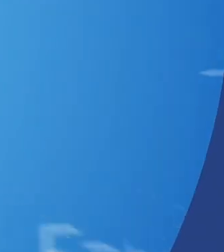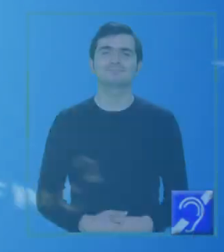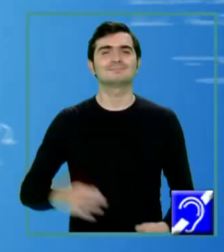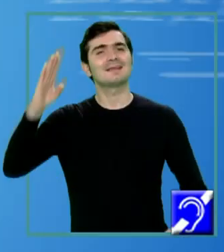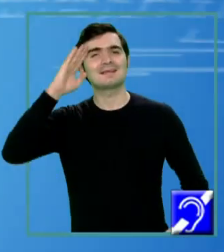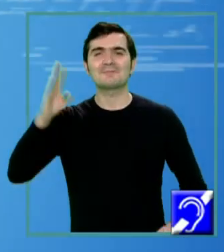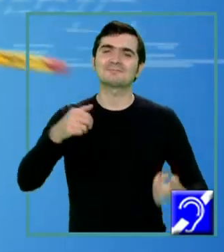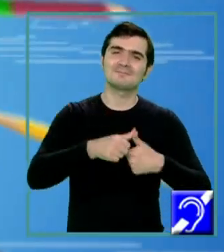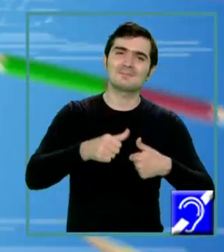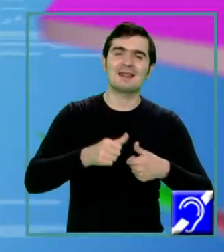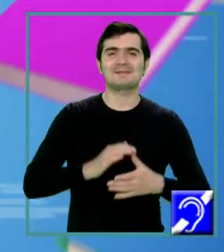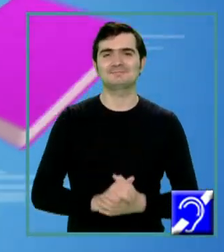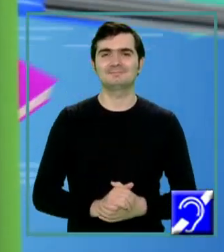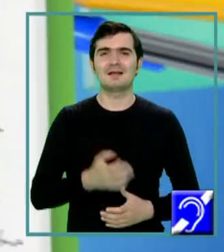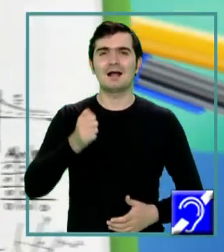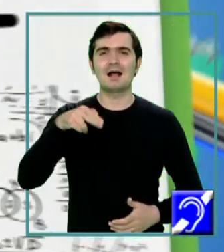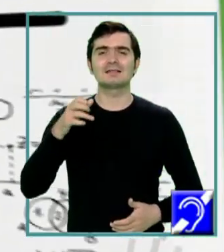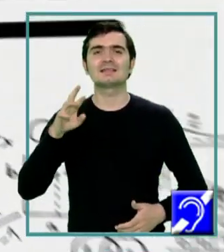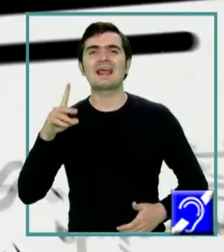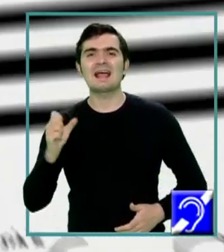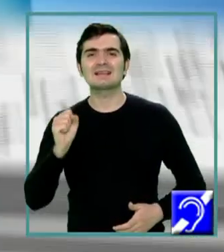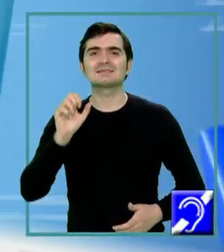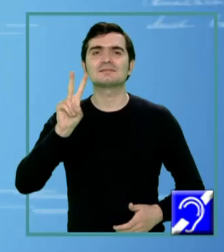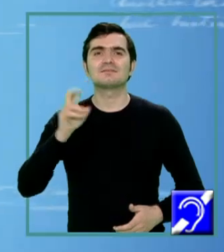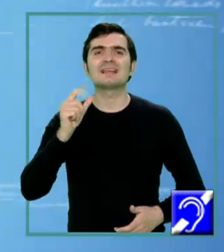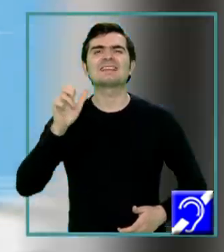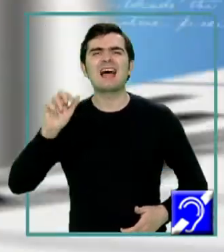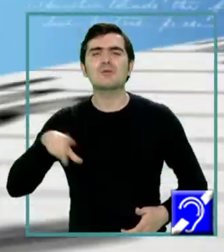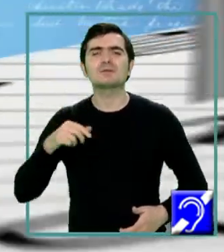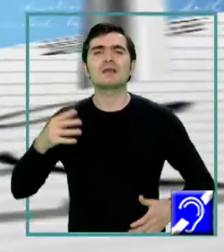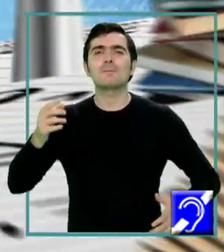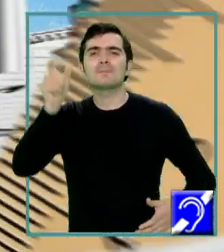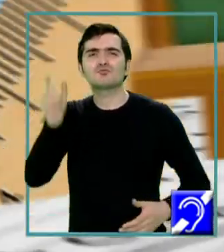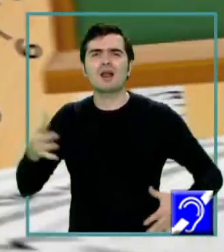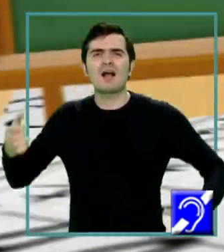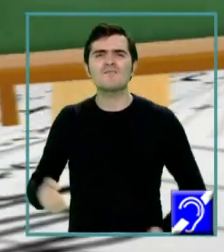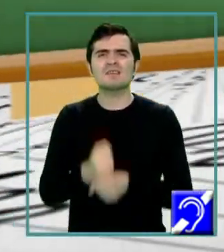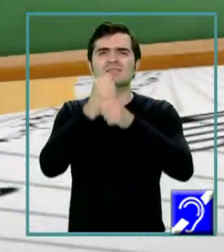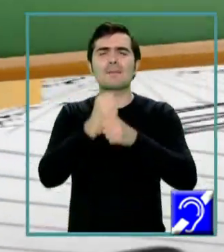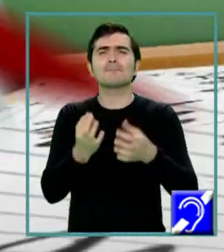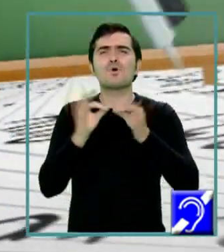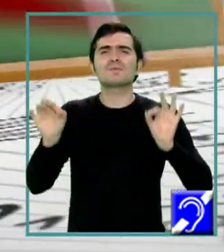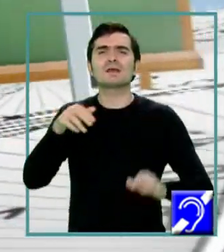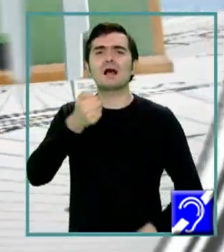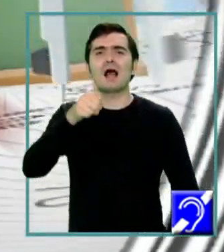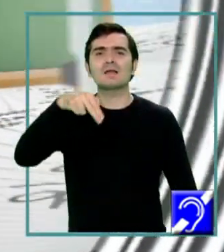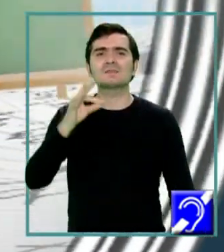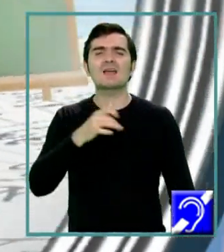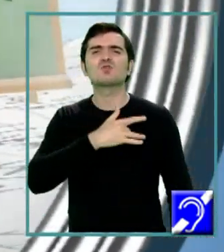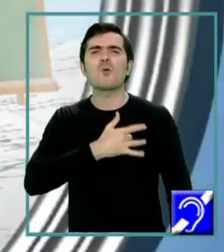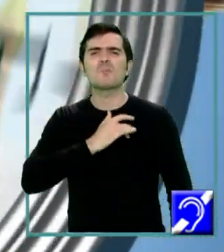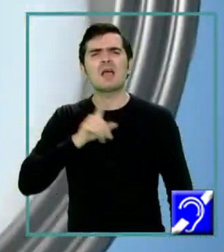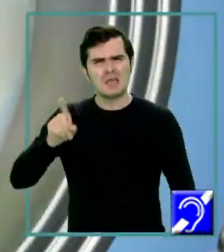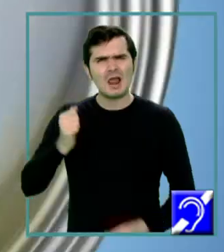Salutare prieteni! Andreas Vesalius este fondatorul anatomiei moderne și cel care a redactat prima carte de anatomie